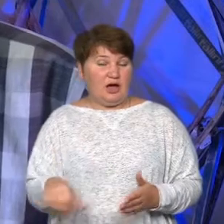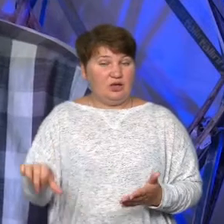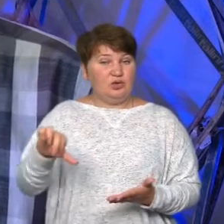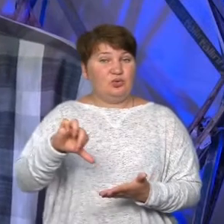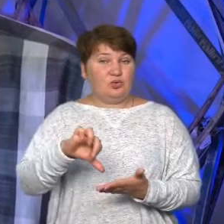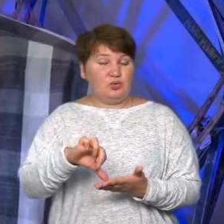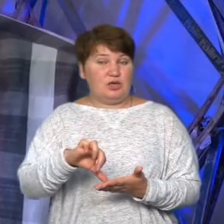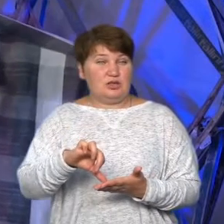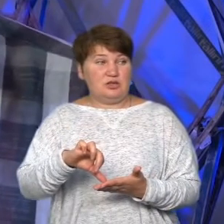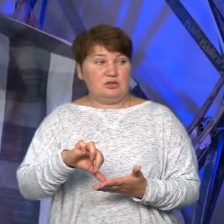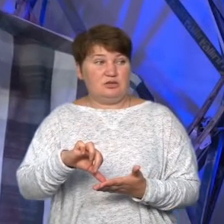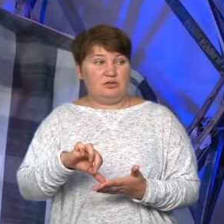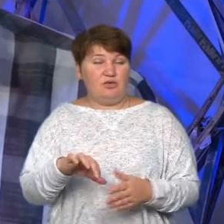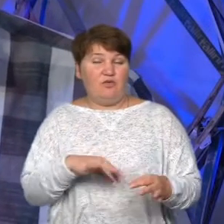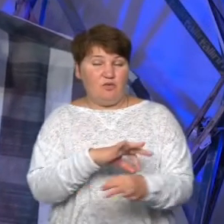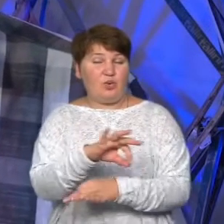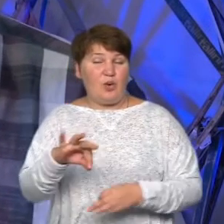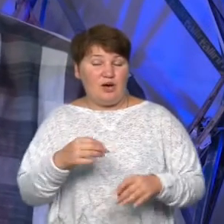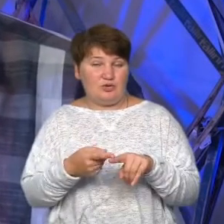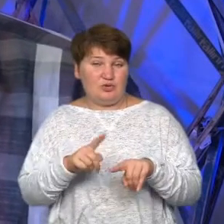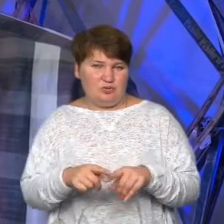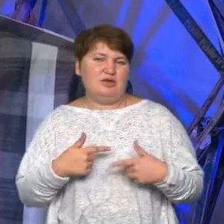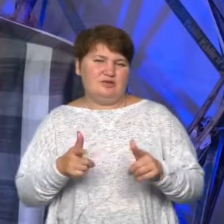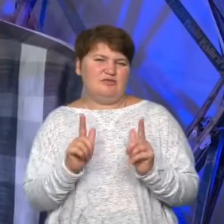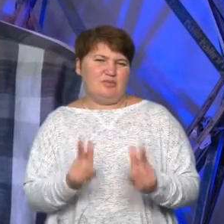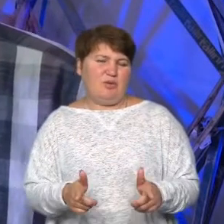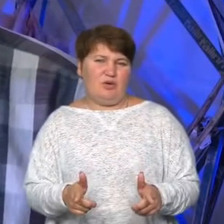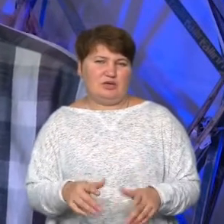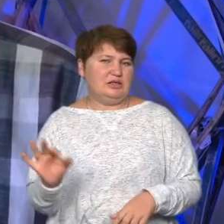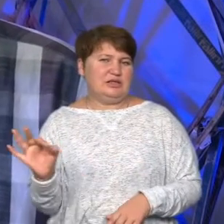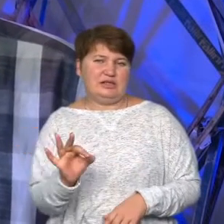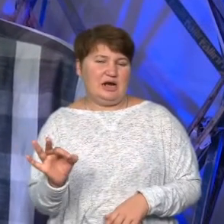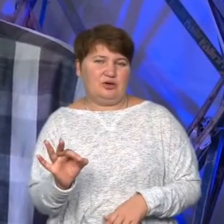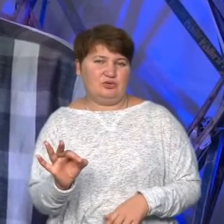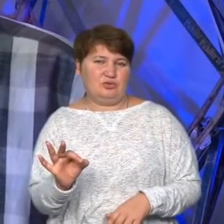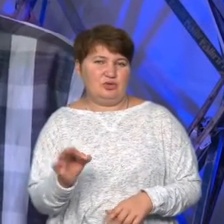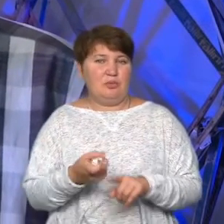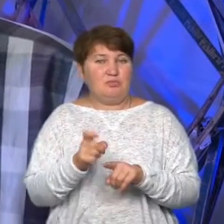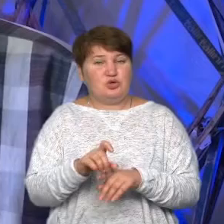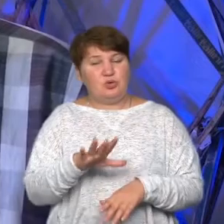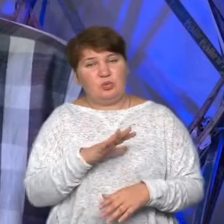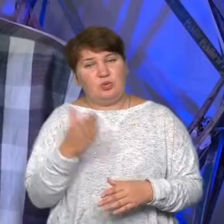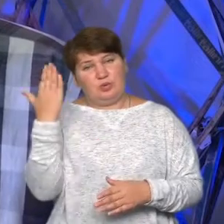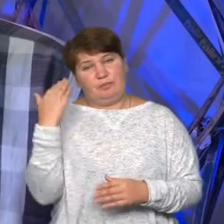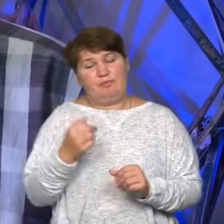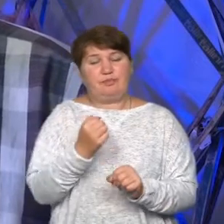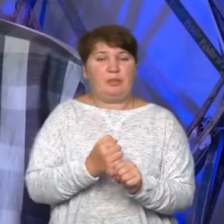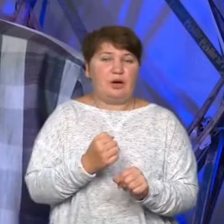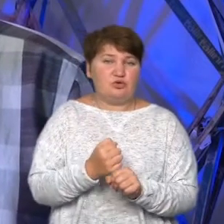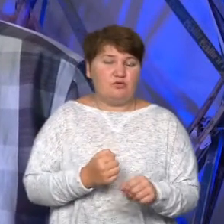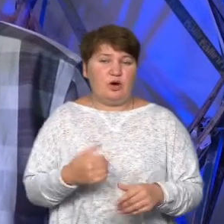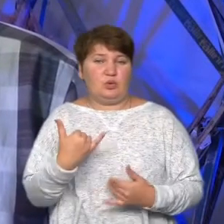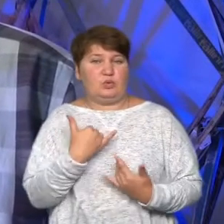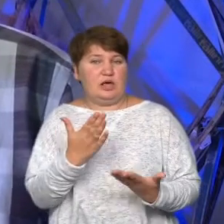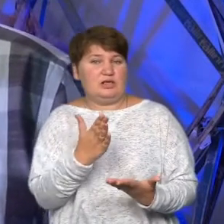проєкті цьому, ми, звичайно, поводилися без вагань, тим більше, що ми були на працювання. У нас є